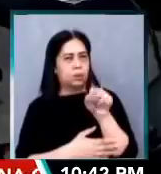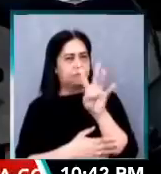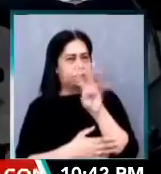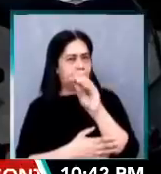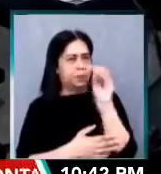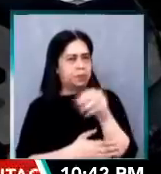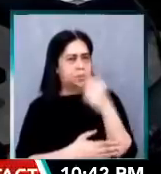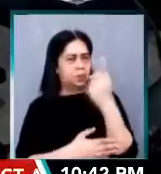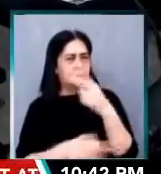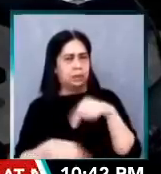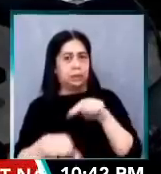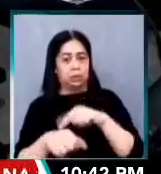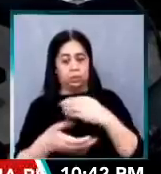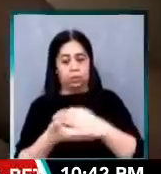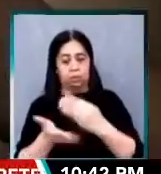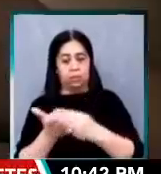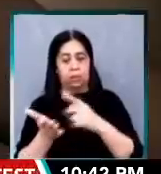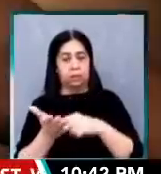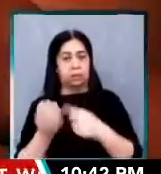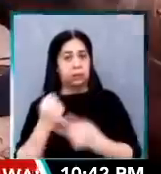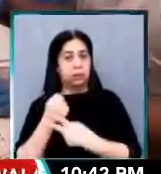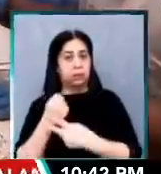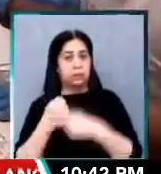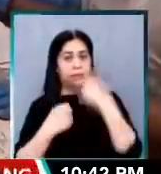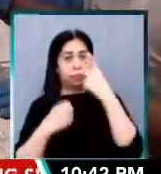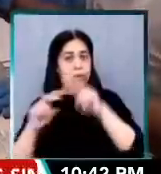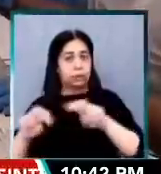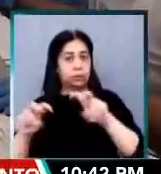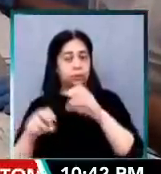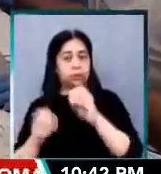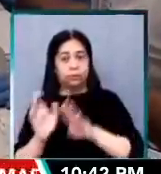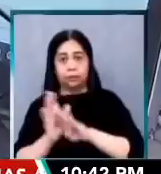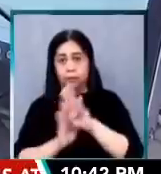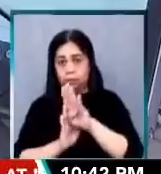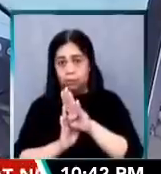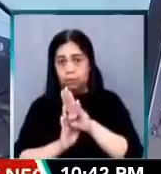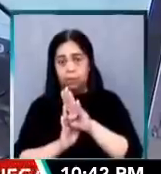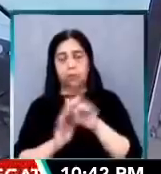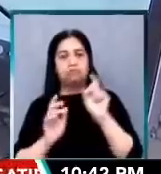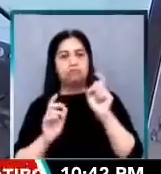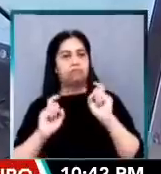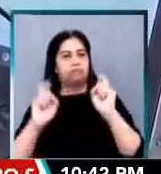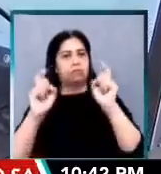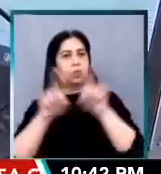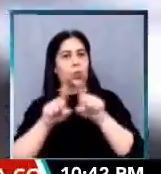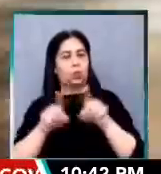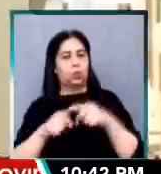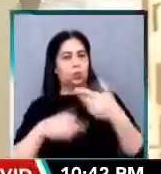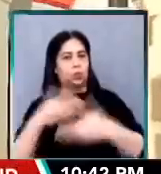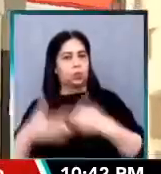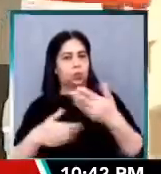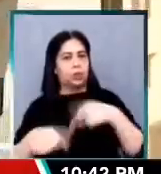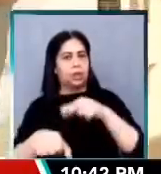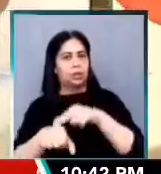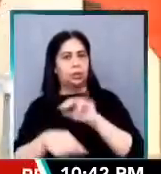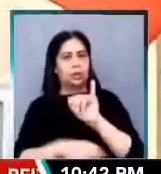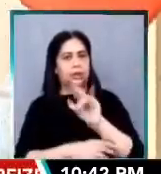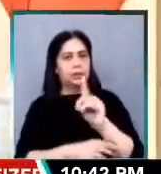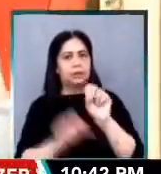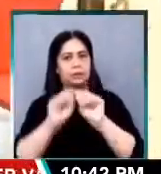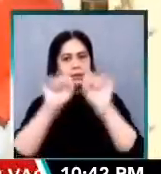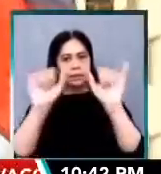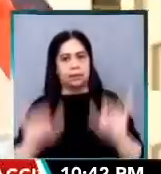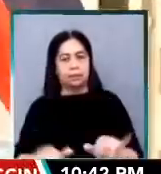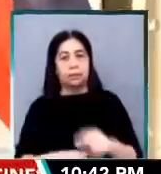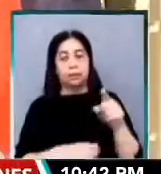budget ang nakalaan para sa research and development. Pabibilisin din daw ni Lakson ang rollout ng national ID system. Sa isang pahayag,